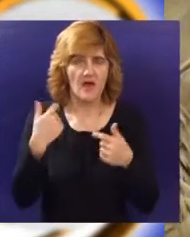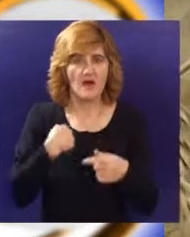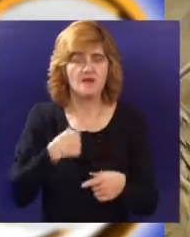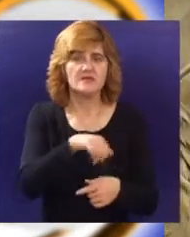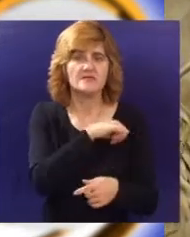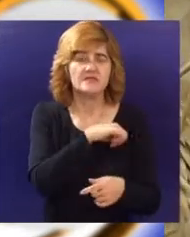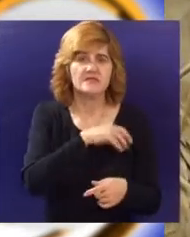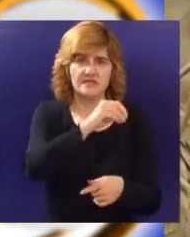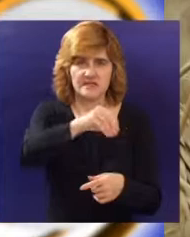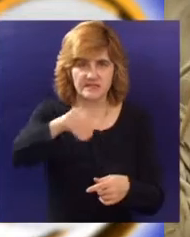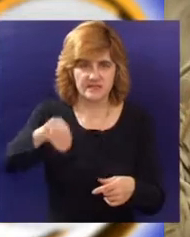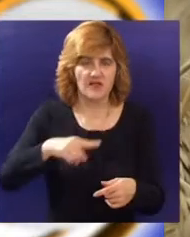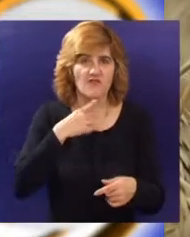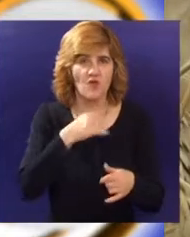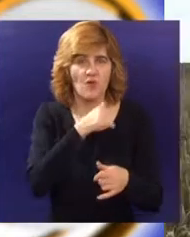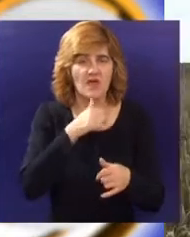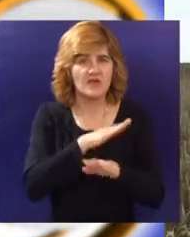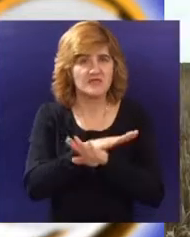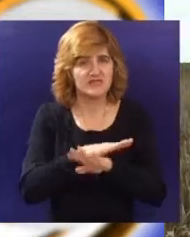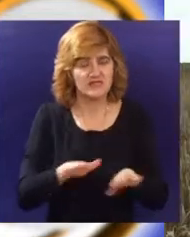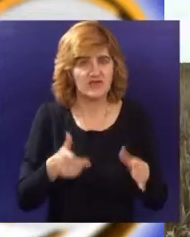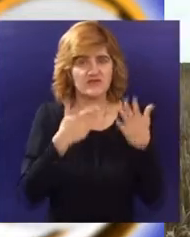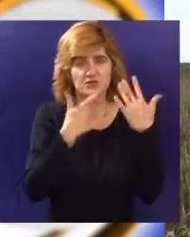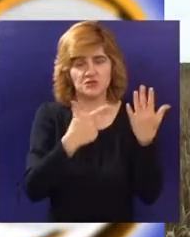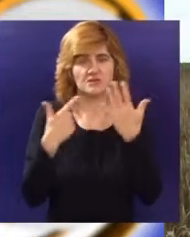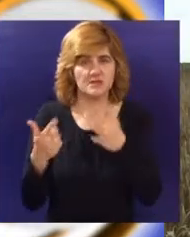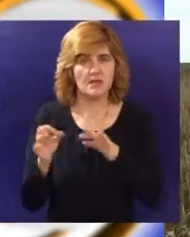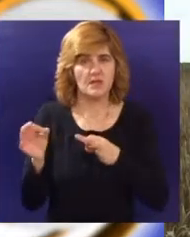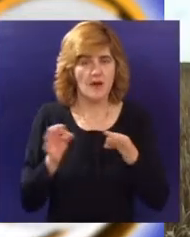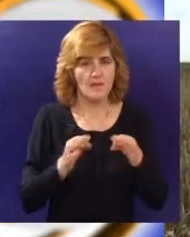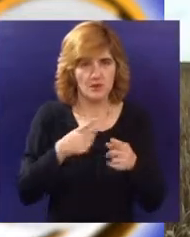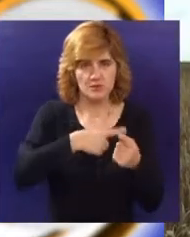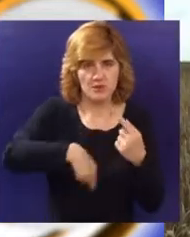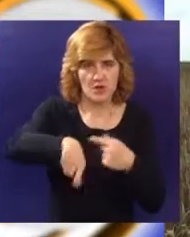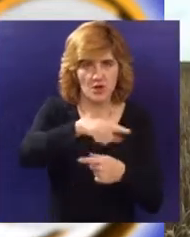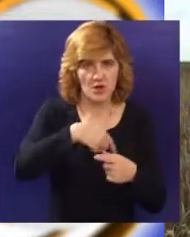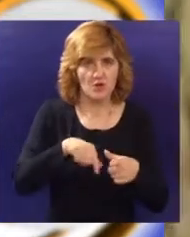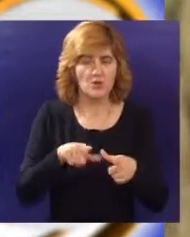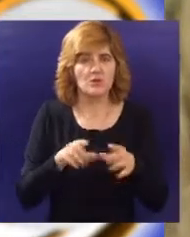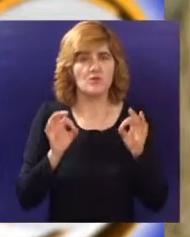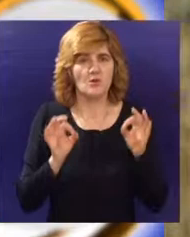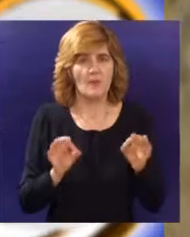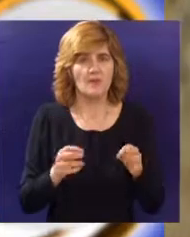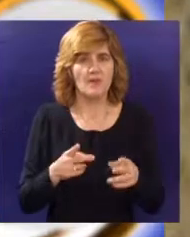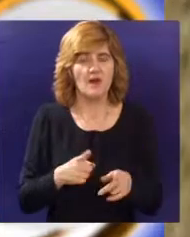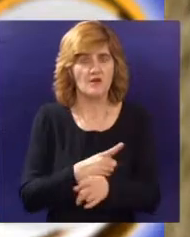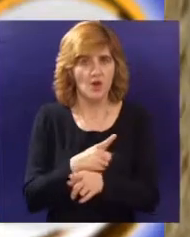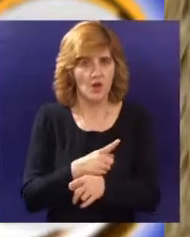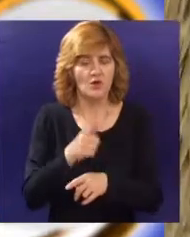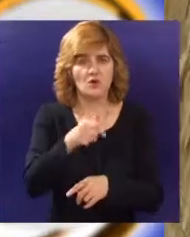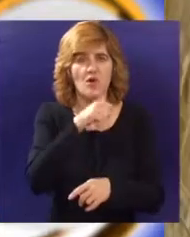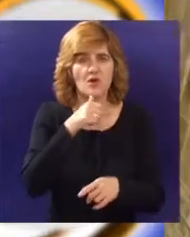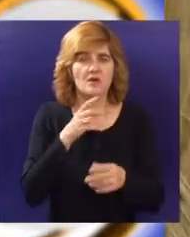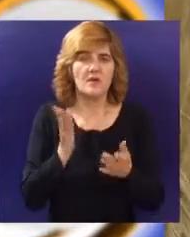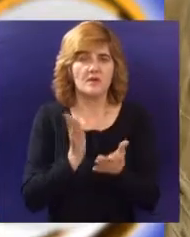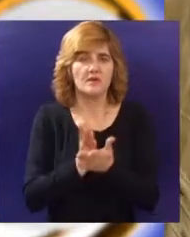setve pšenice koja je završena na 77% planiranih površina u regionu u optimalnom roku što može i zazvoti nestašicu